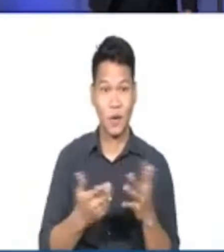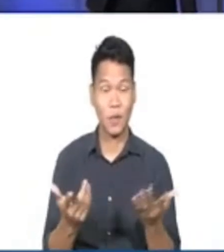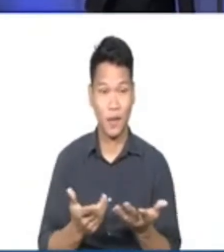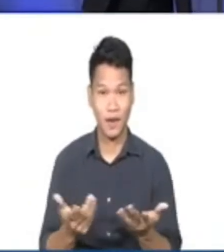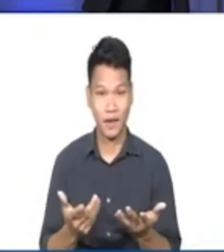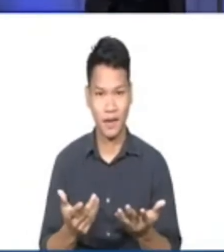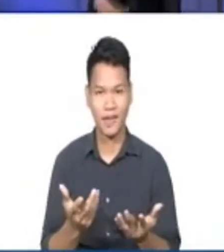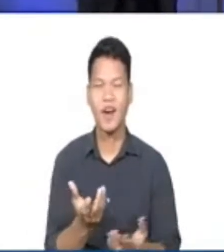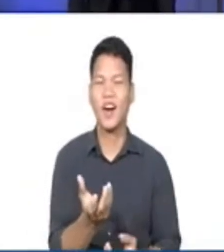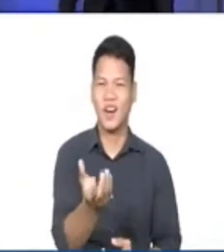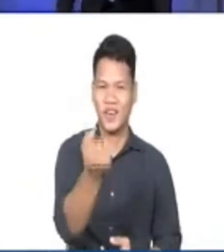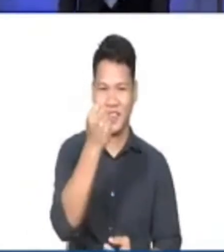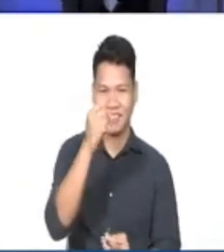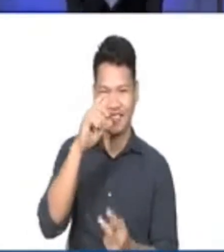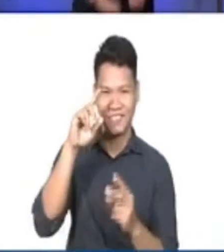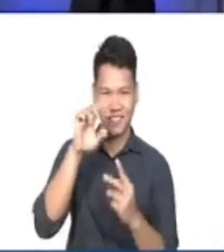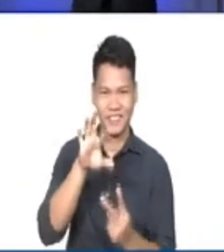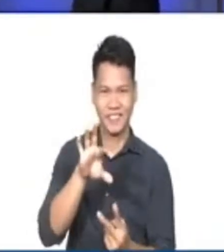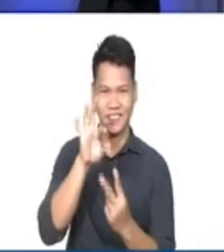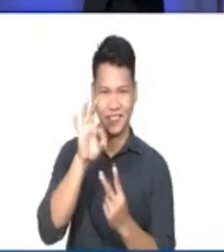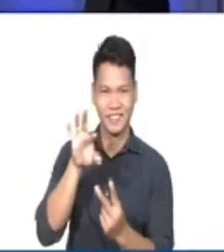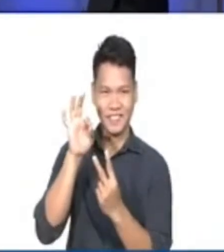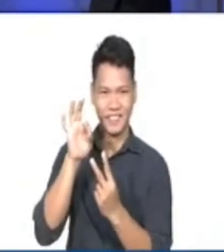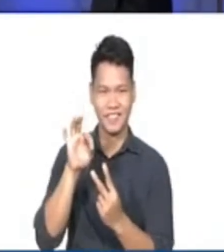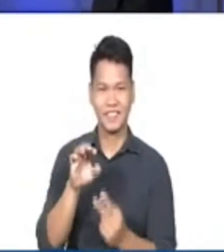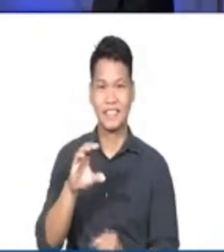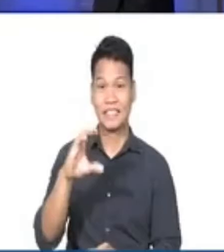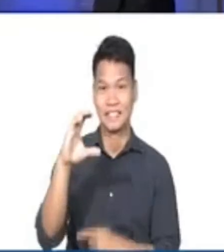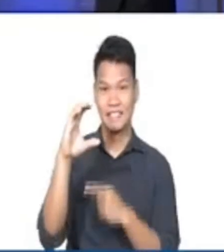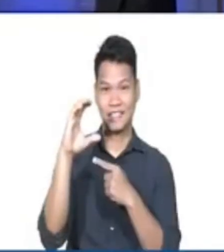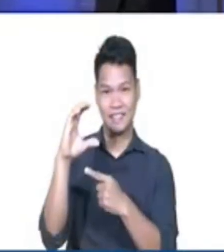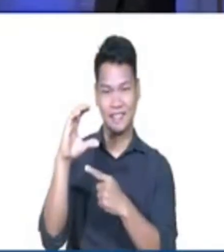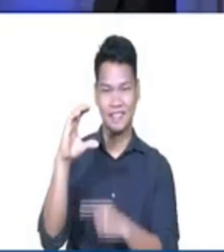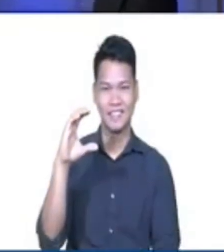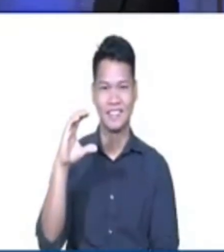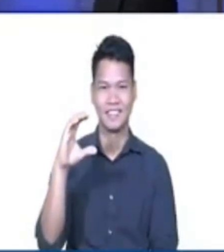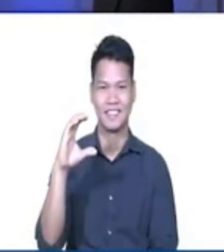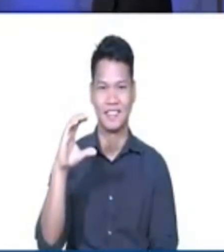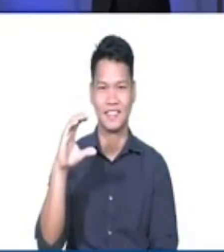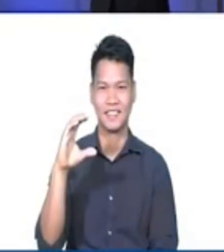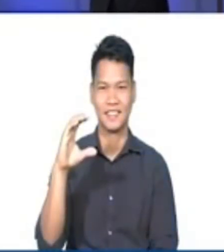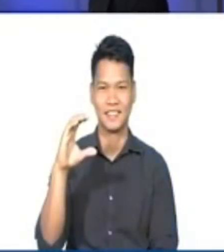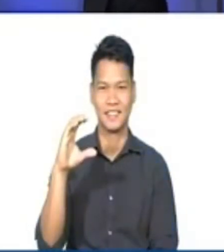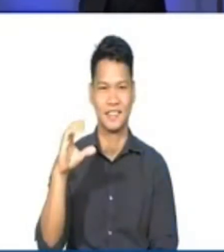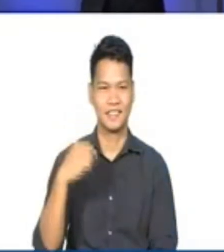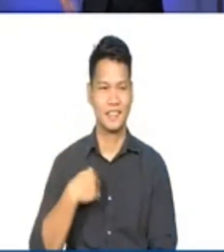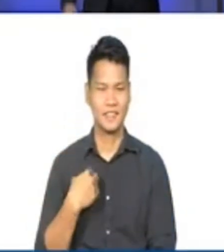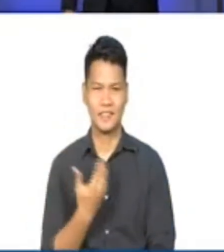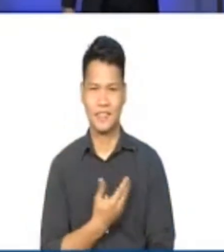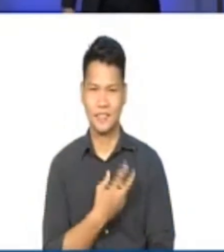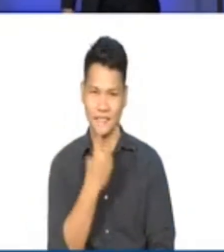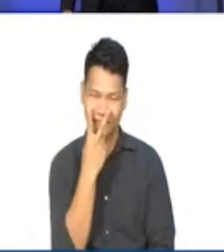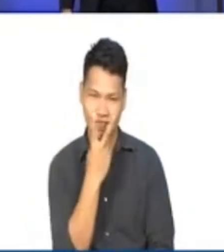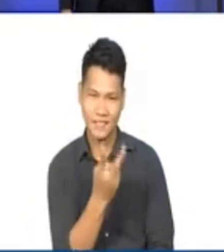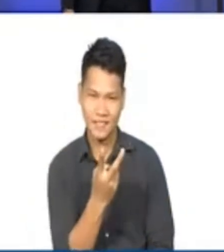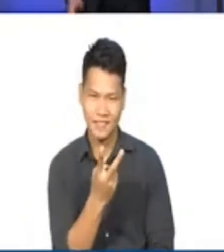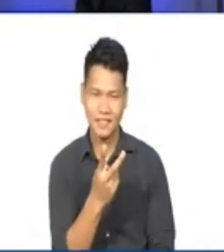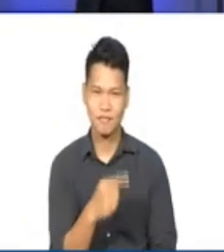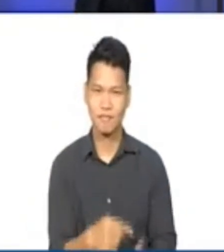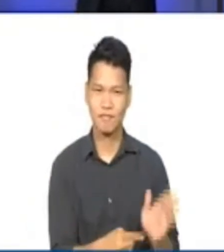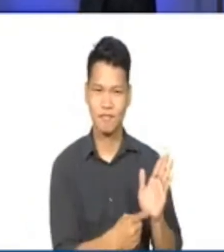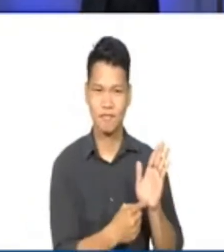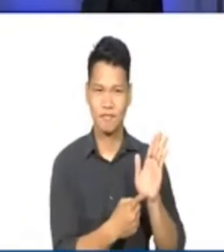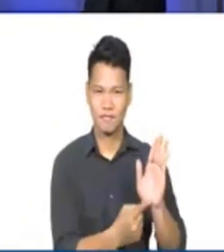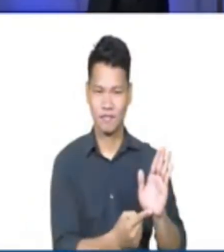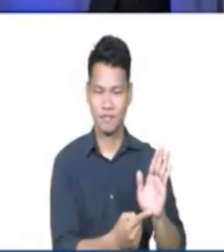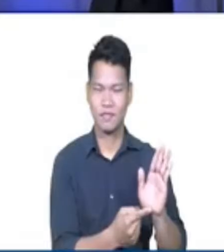our choice. And this is letter C. Kung gusto po natin makita, would like to give you a simple illustration